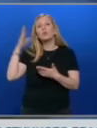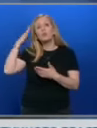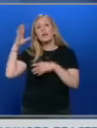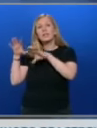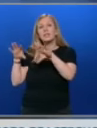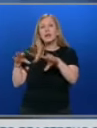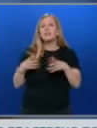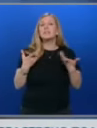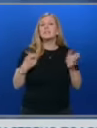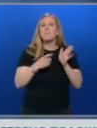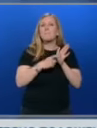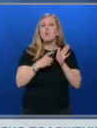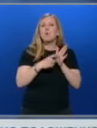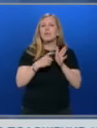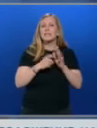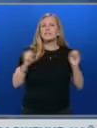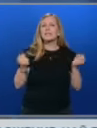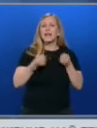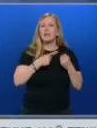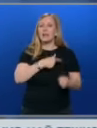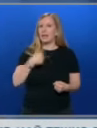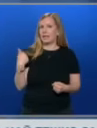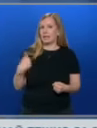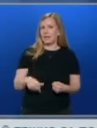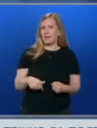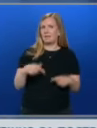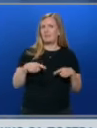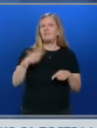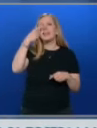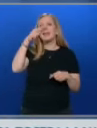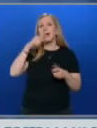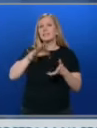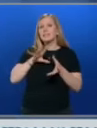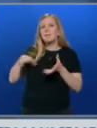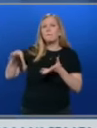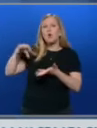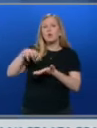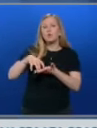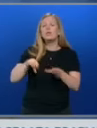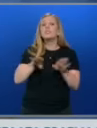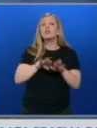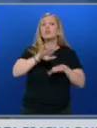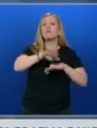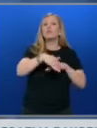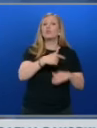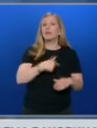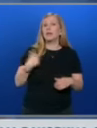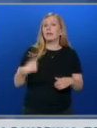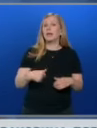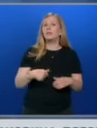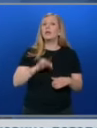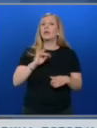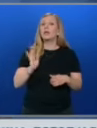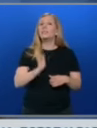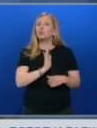относно провокативните действия на Китайската народна република в Тайванския проток Както и в Южно-Китайско и Източно-Китайско море